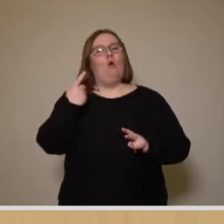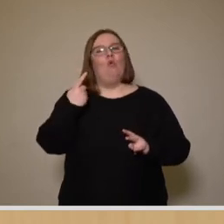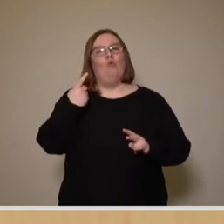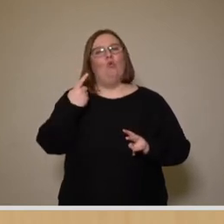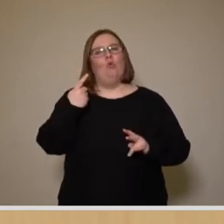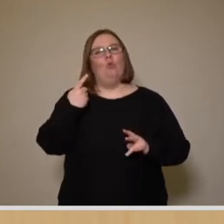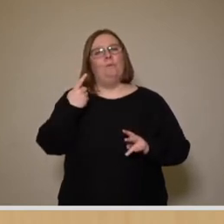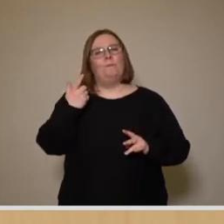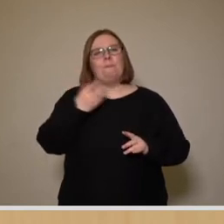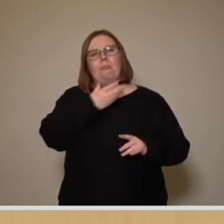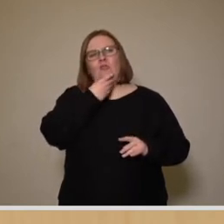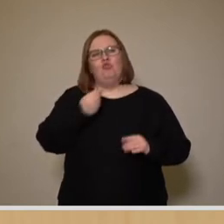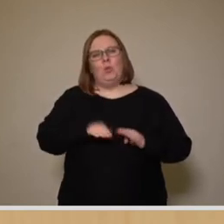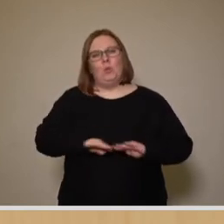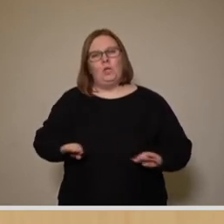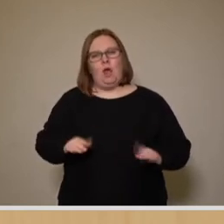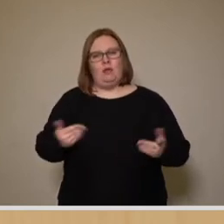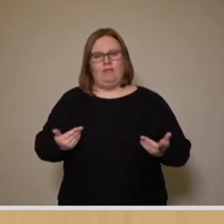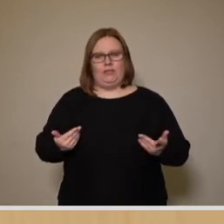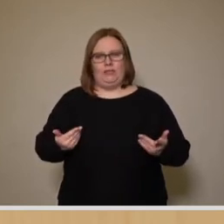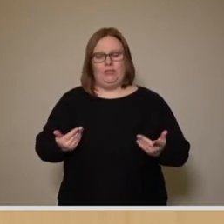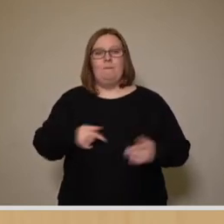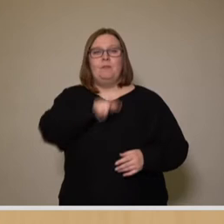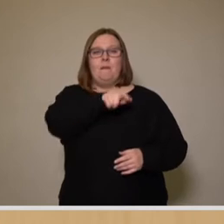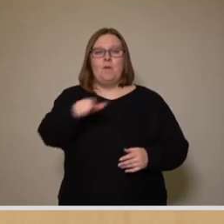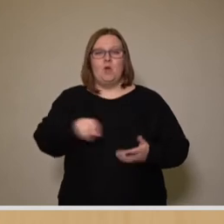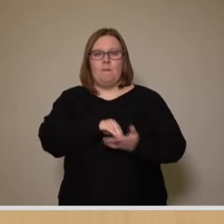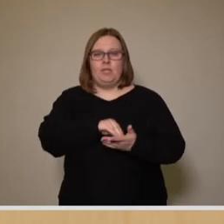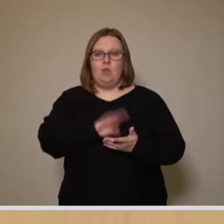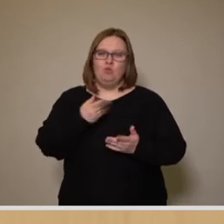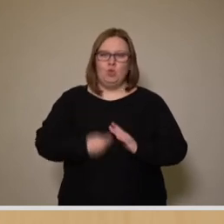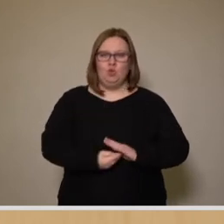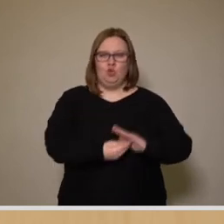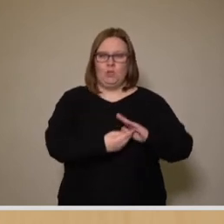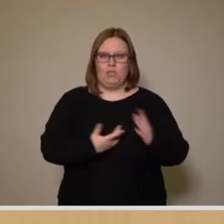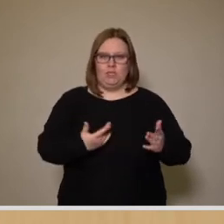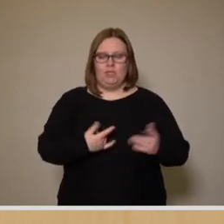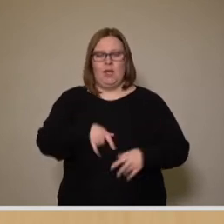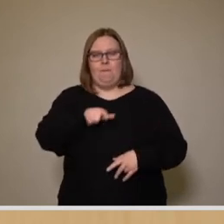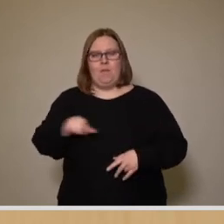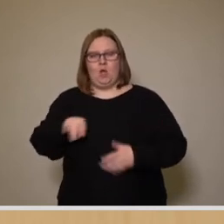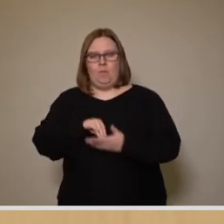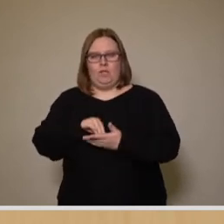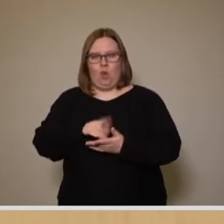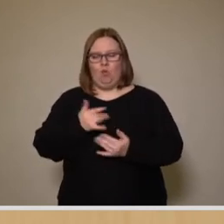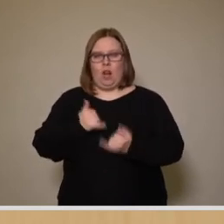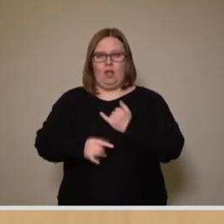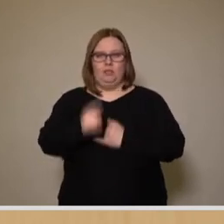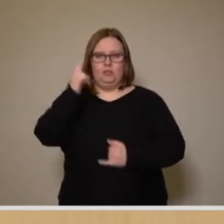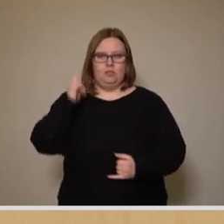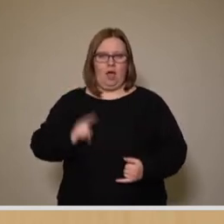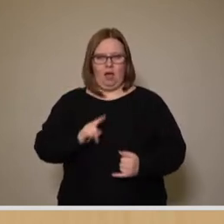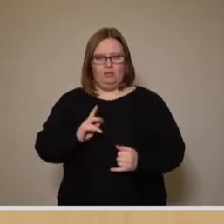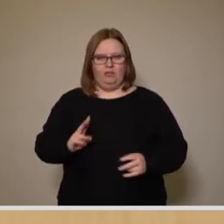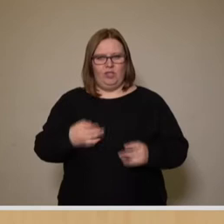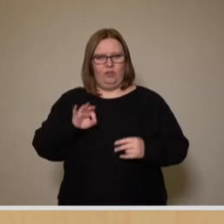eine wunderbare Grundlage geschaffen. Bürgerbeteiligung muss gestärkt werden. Bürgerbeteiligung ist in den vergangenen Jahren ins Zentrum der